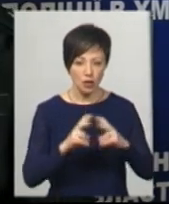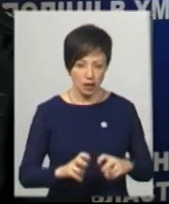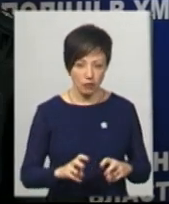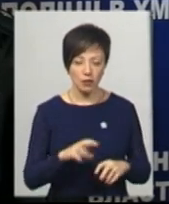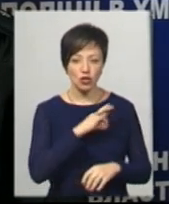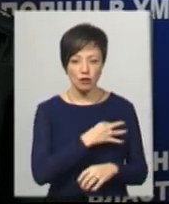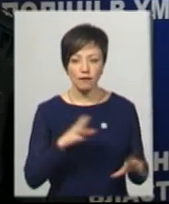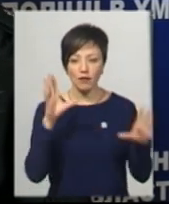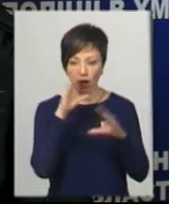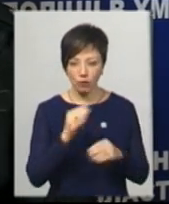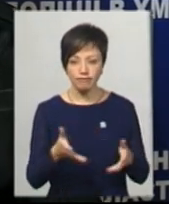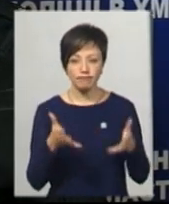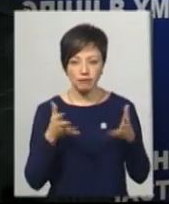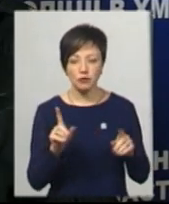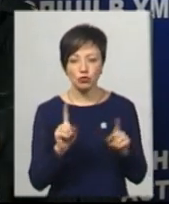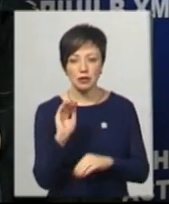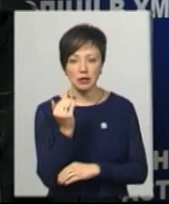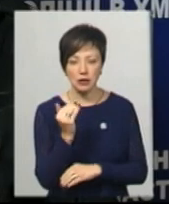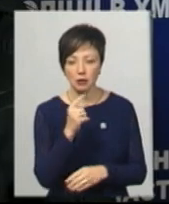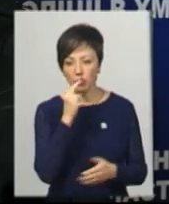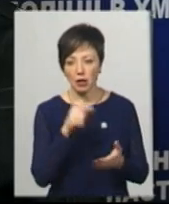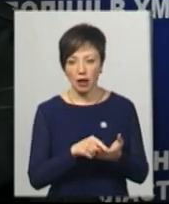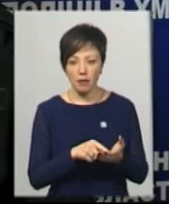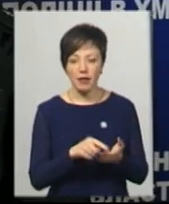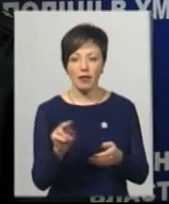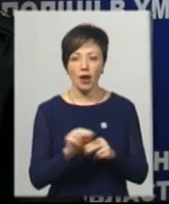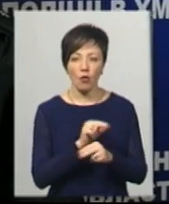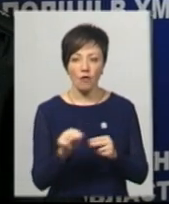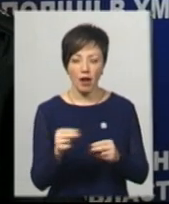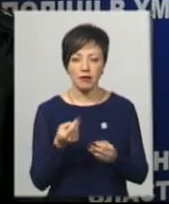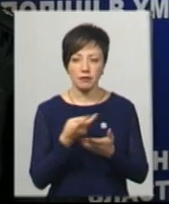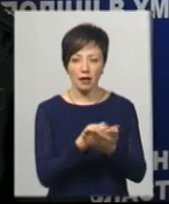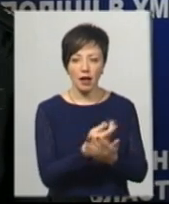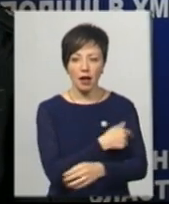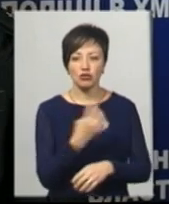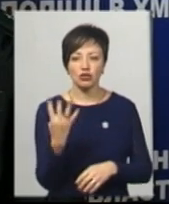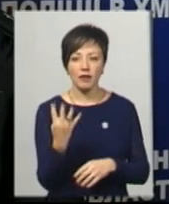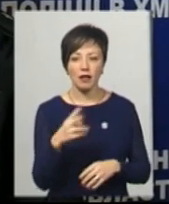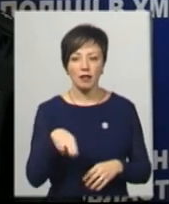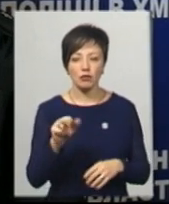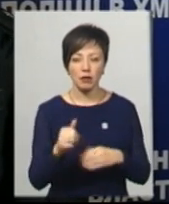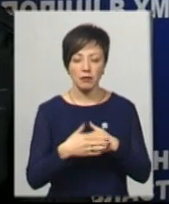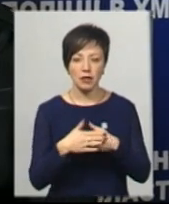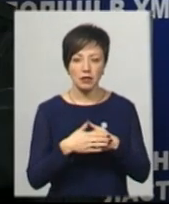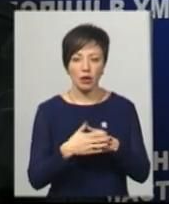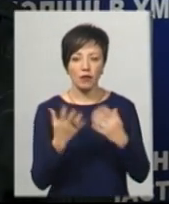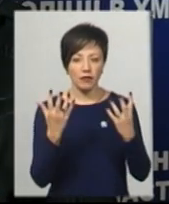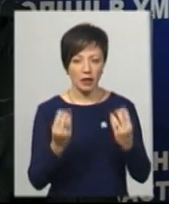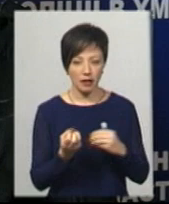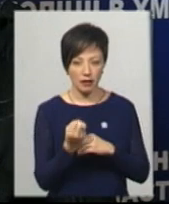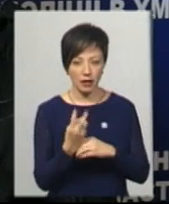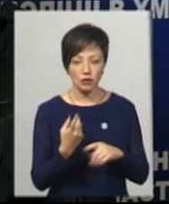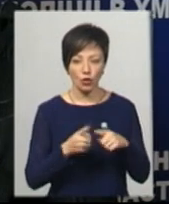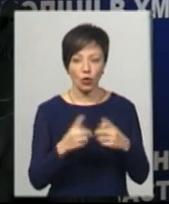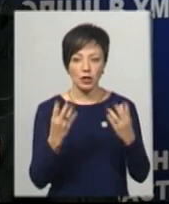слідчим вдалося з'ясувати, що дитина потрапила на стаціонарне лікування до лікарні 4 листопада близько півдня. Того ж